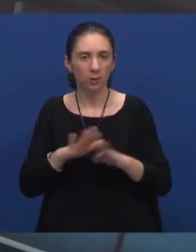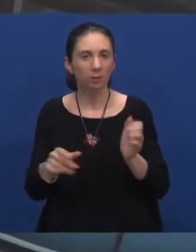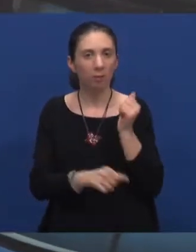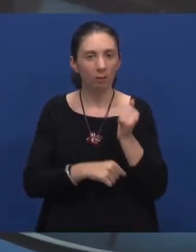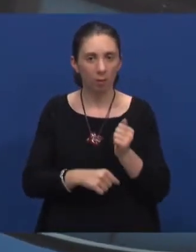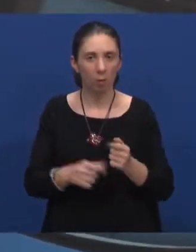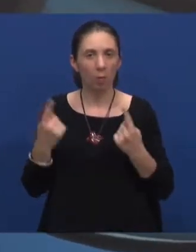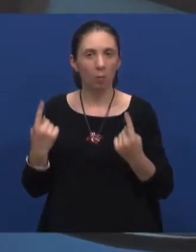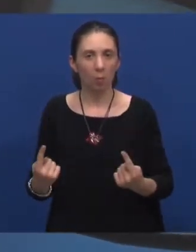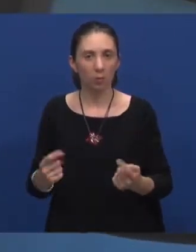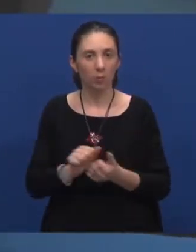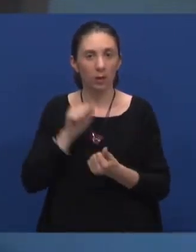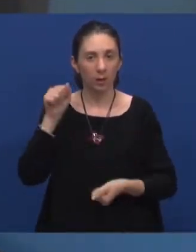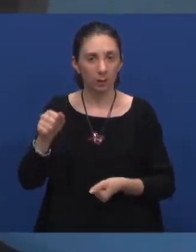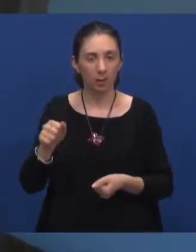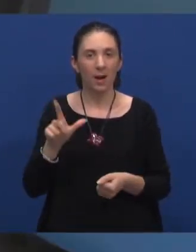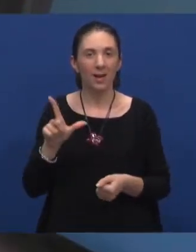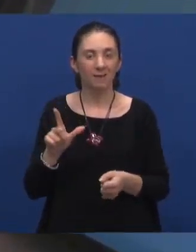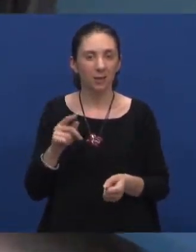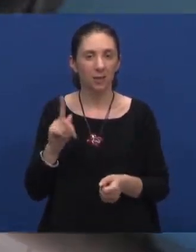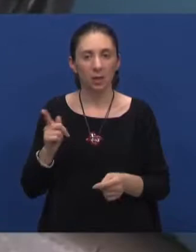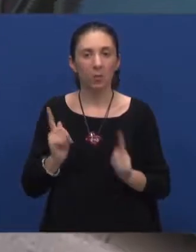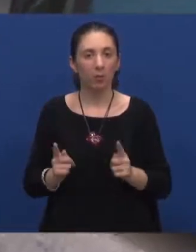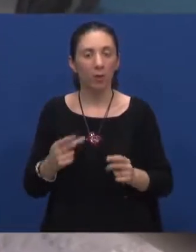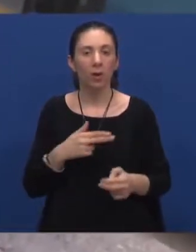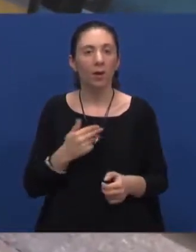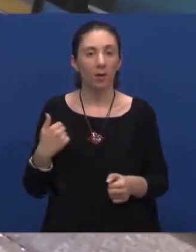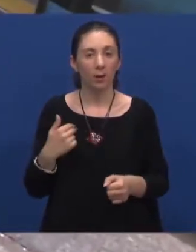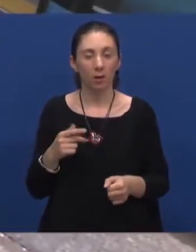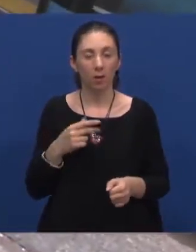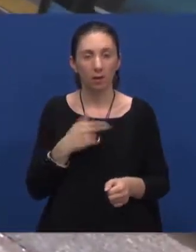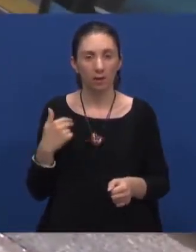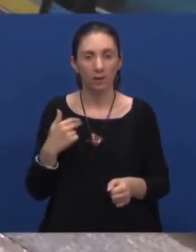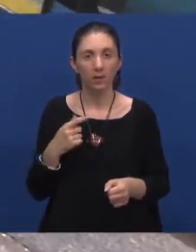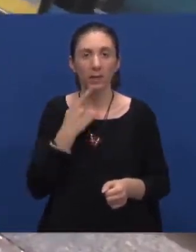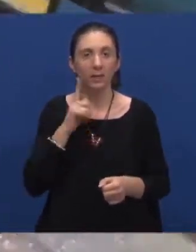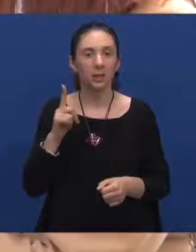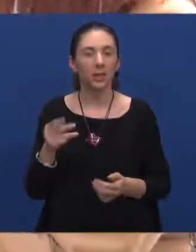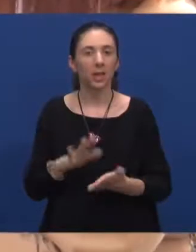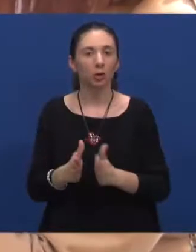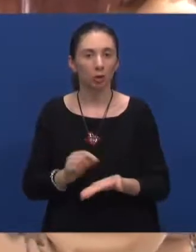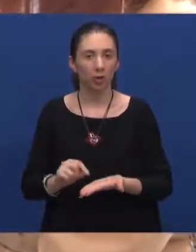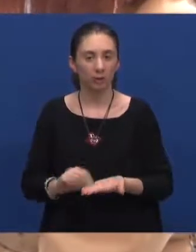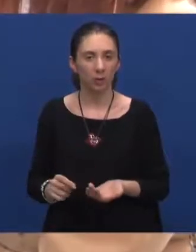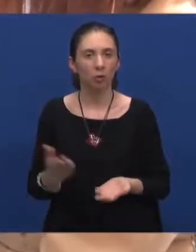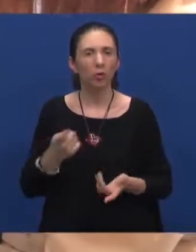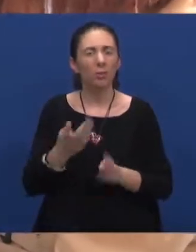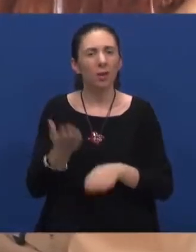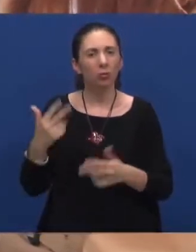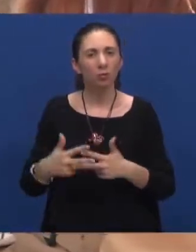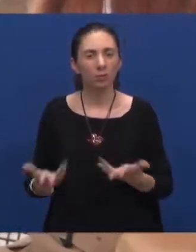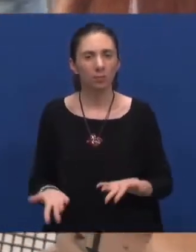fakultet i postala diplomirana lingvistkinja i profesorica hrvatskog jezika i književnosti. I što ti najviše smeta?